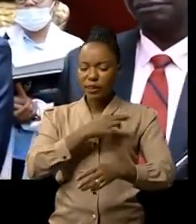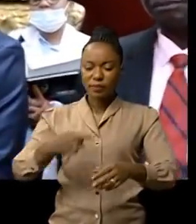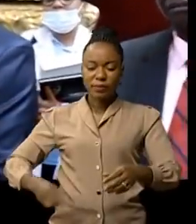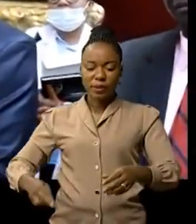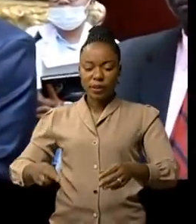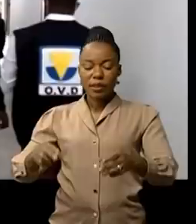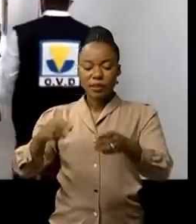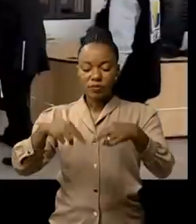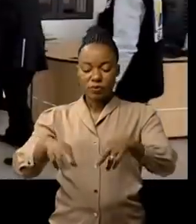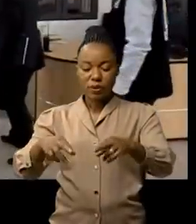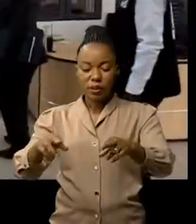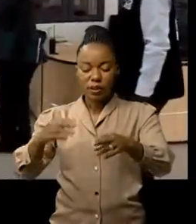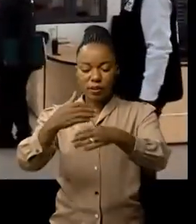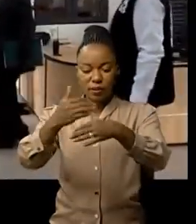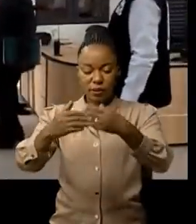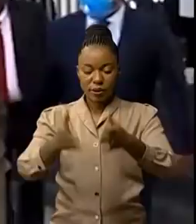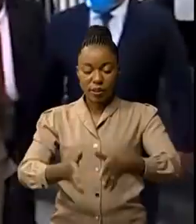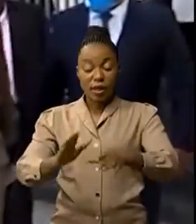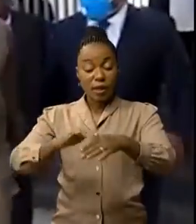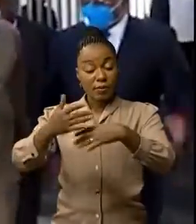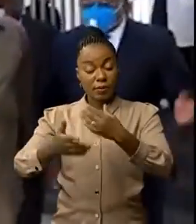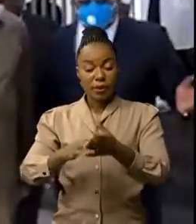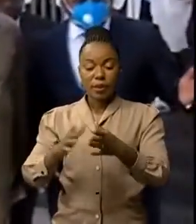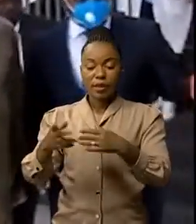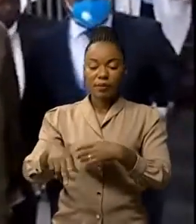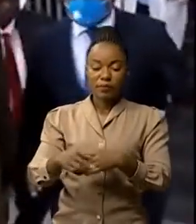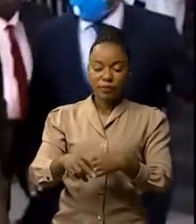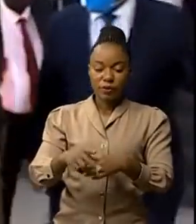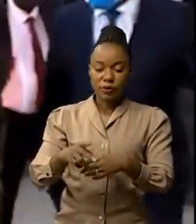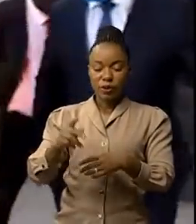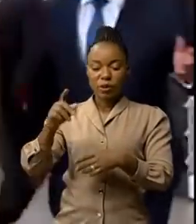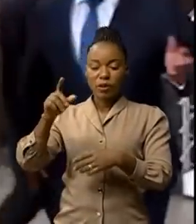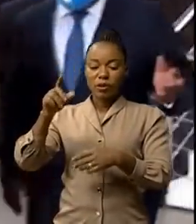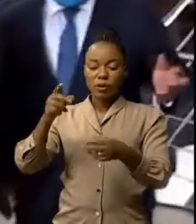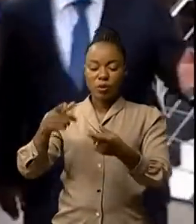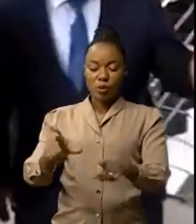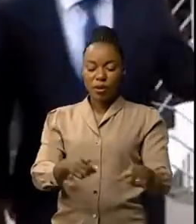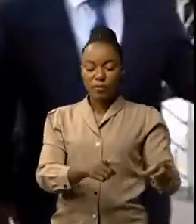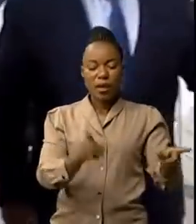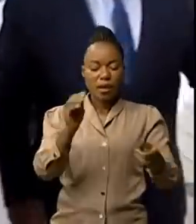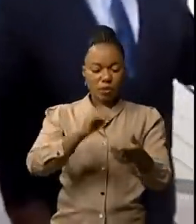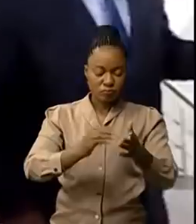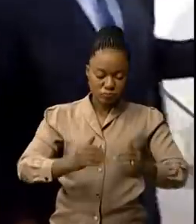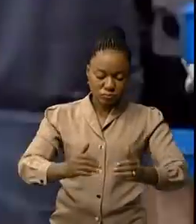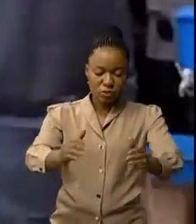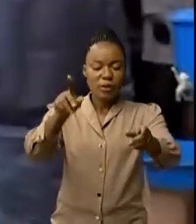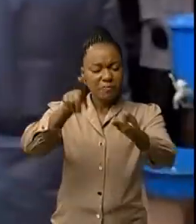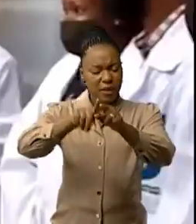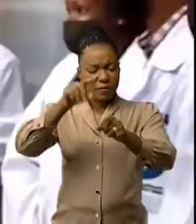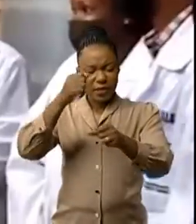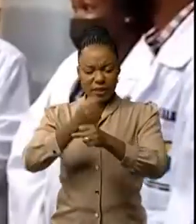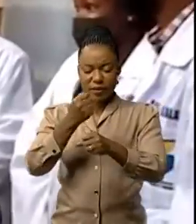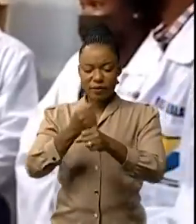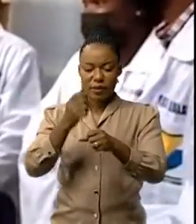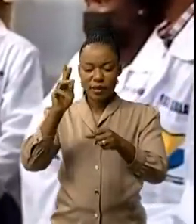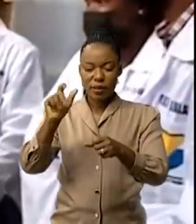et traînage Après la province d'Iloalaba Pico Mwepoukani en Tamil Honda devra poursuivre la même mission à Kamina